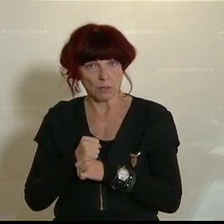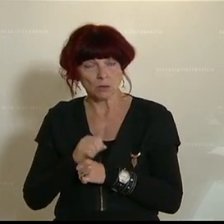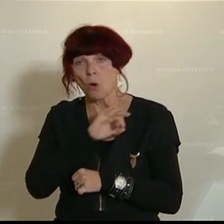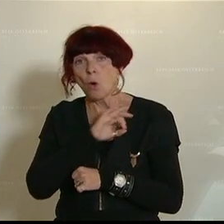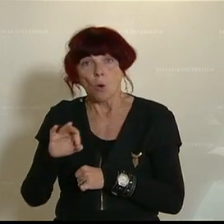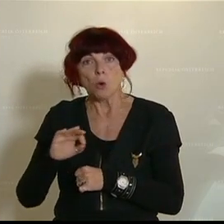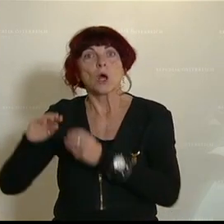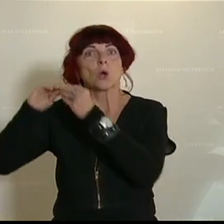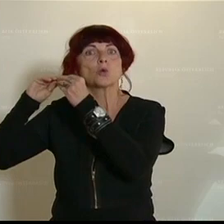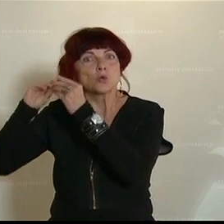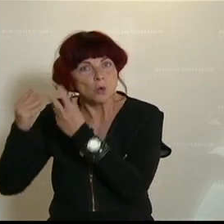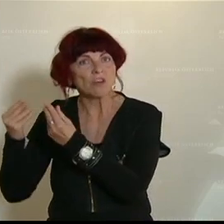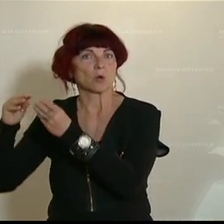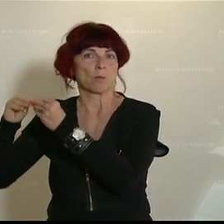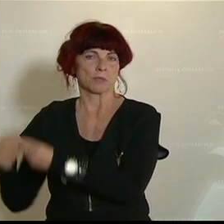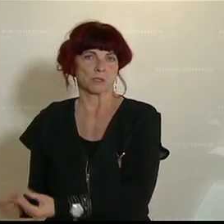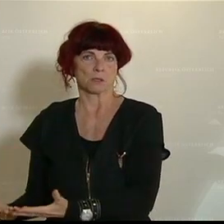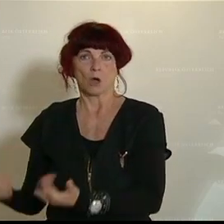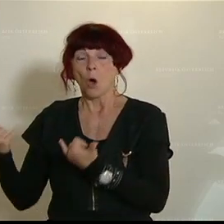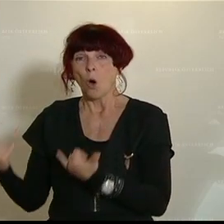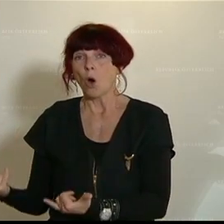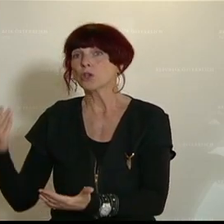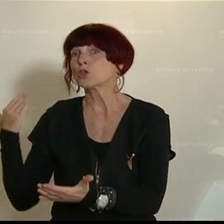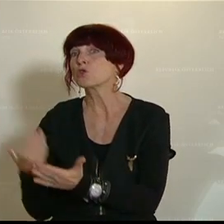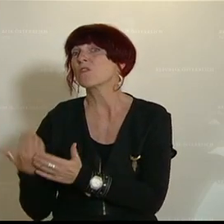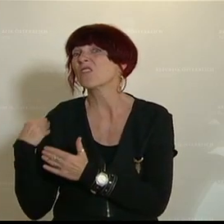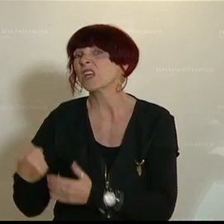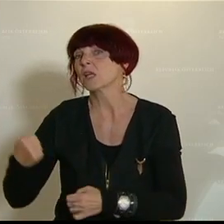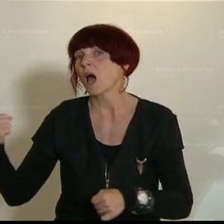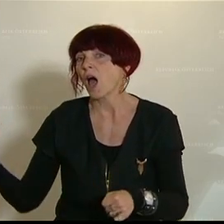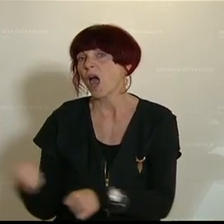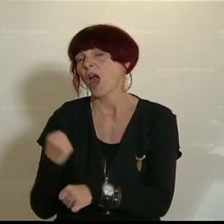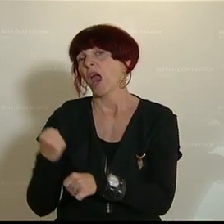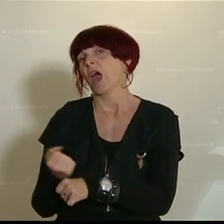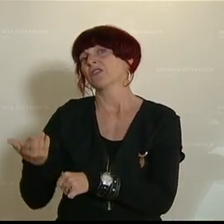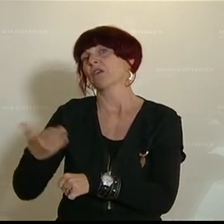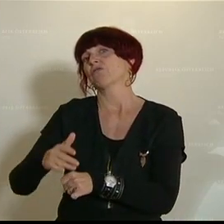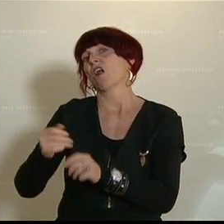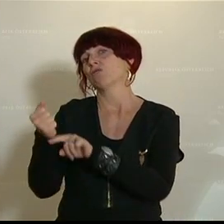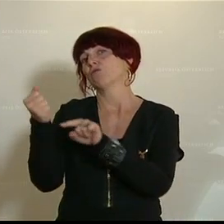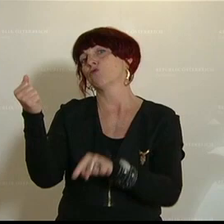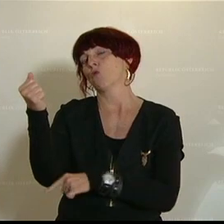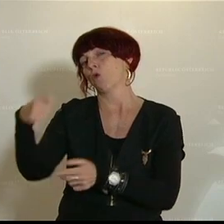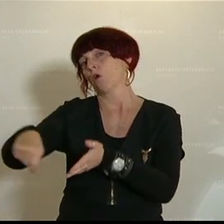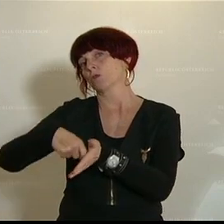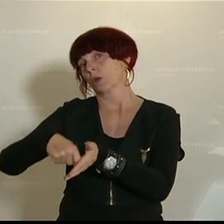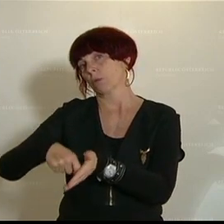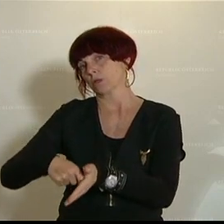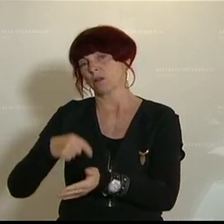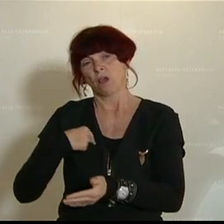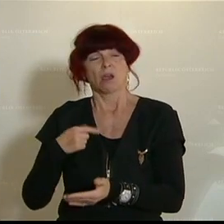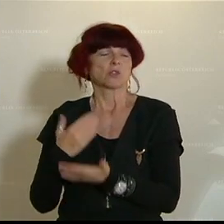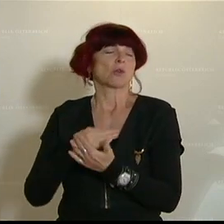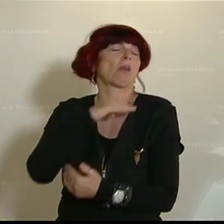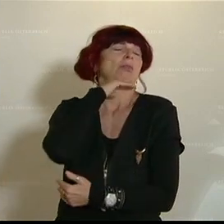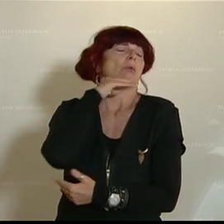Und heute haben Sie schon wieder beim Herderfallfonds nachbessern müssen, weil es einfach nicht funktioniert. Ich mag es mir schon gar nicht mehr durchlesen. Und ich